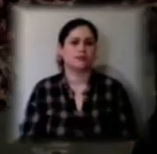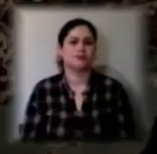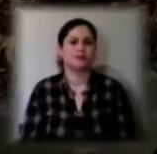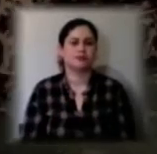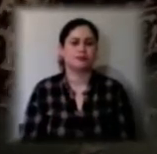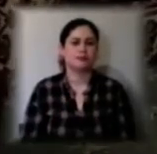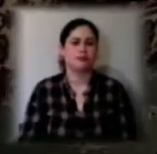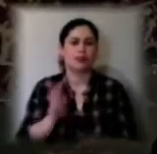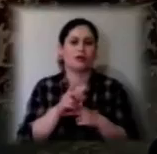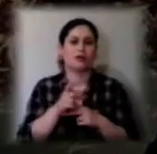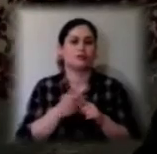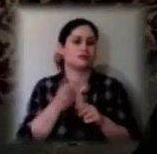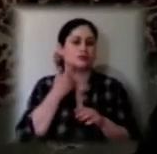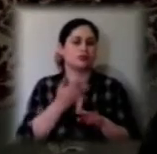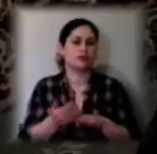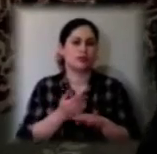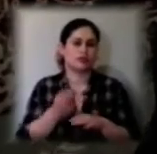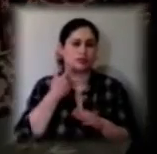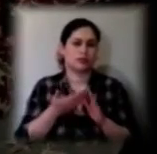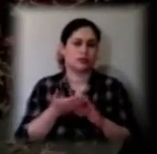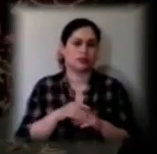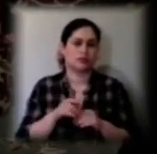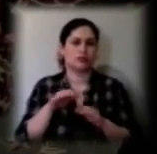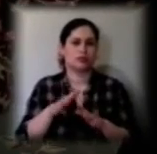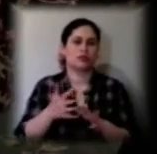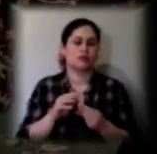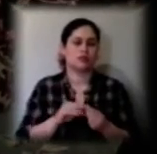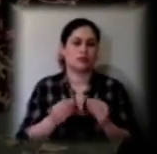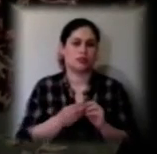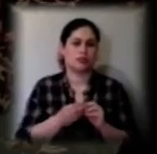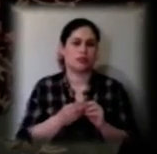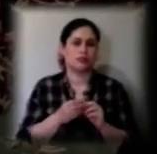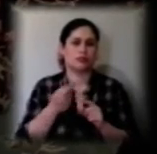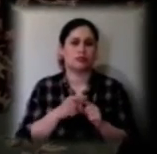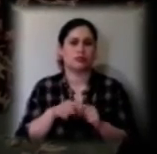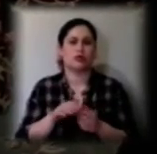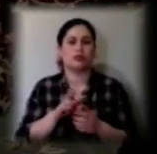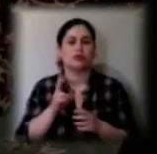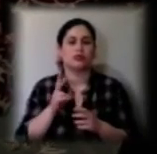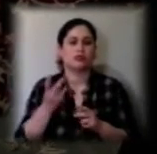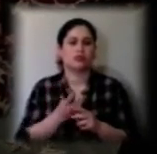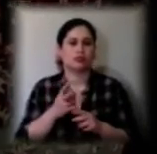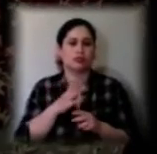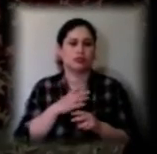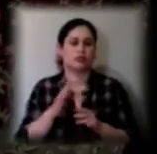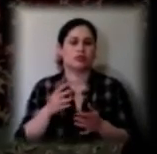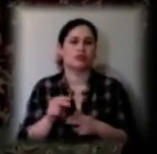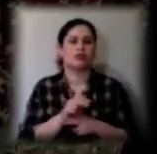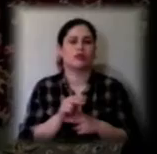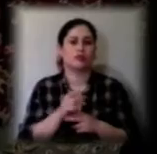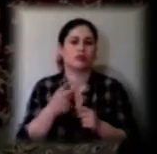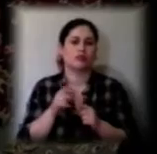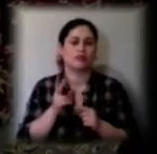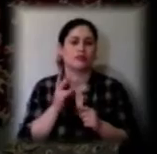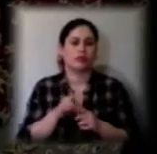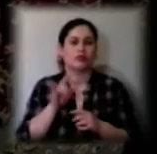додому, все рече десь вирішав якісь проблеми. То когось там щось треба було вулицю відремонтувати, то комусь світла